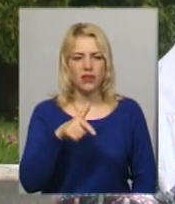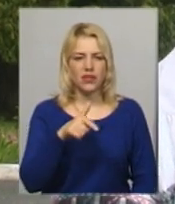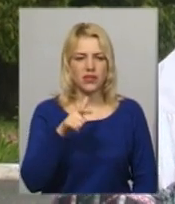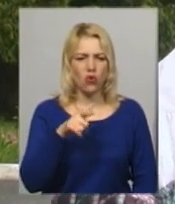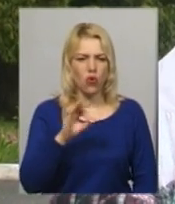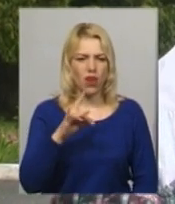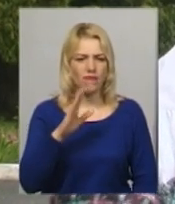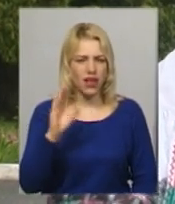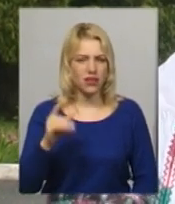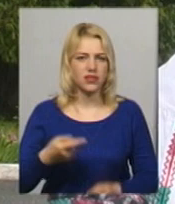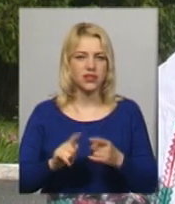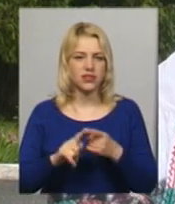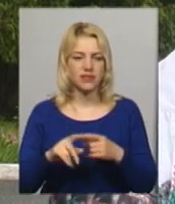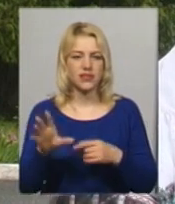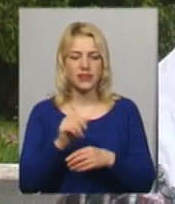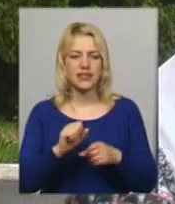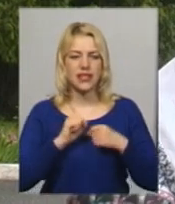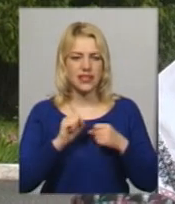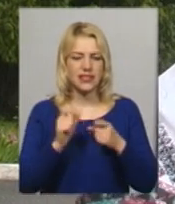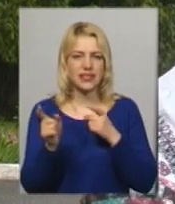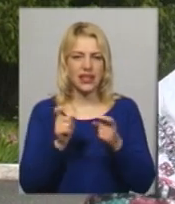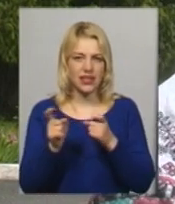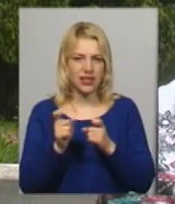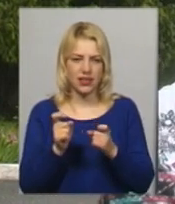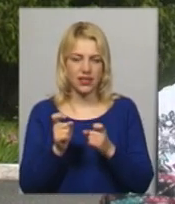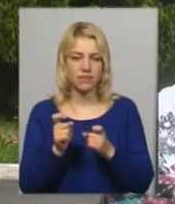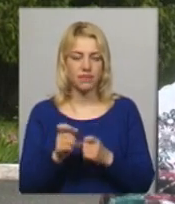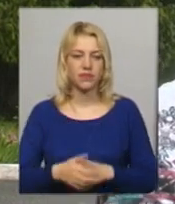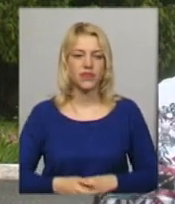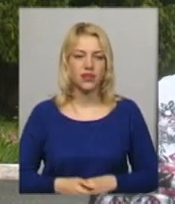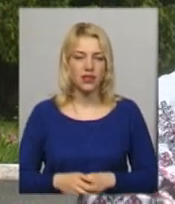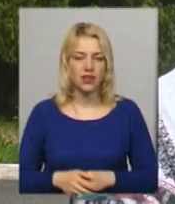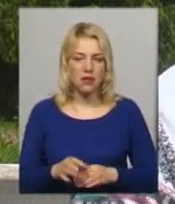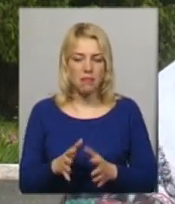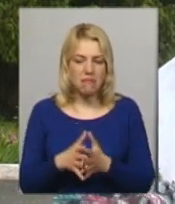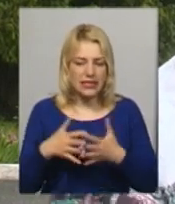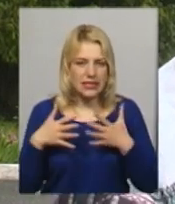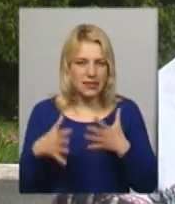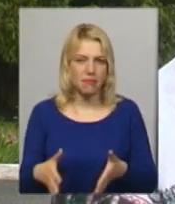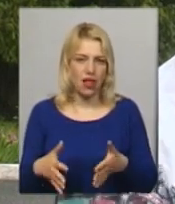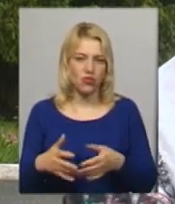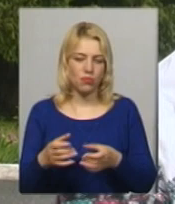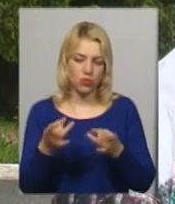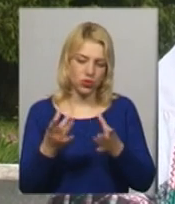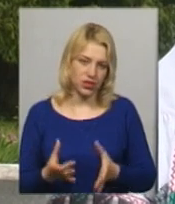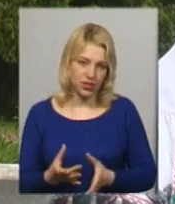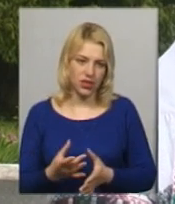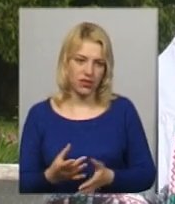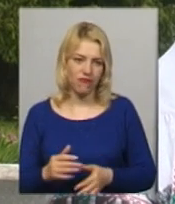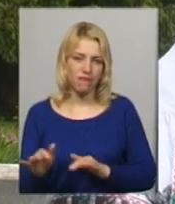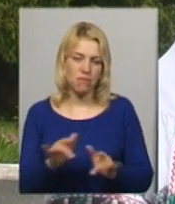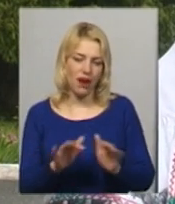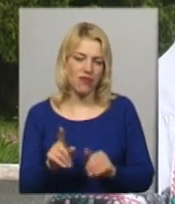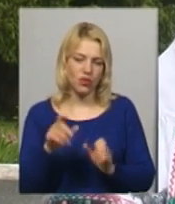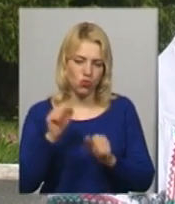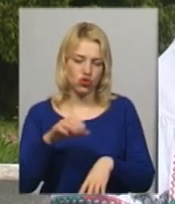Тобто ми постаралися задіяти максимально прості вправи,